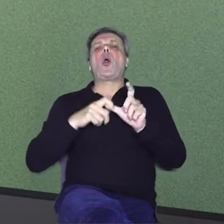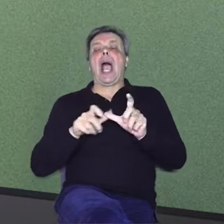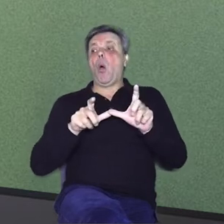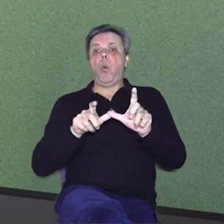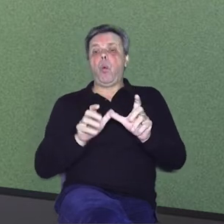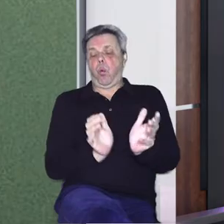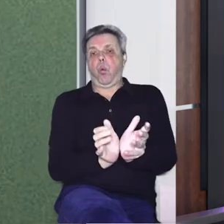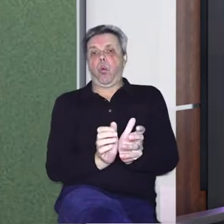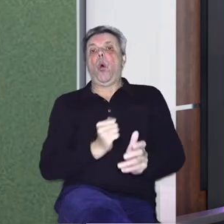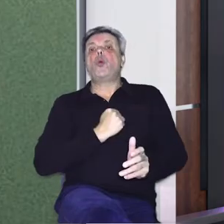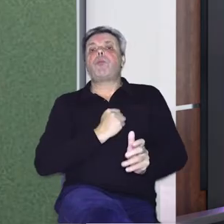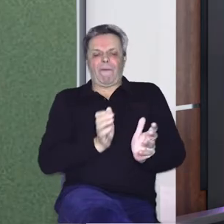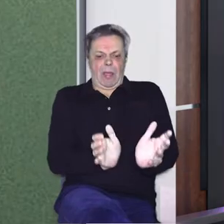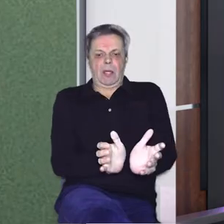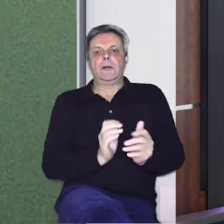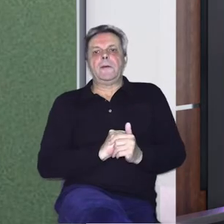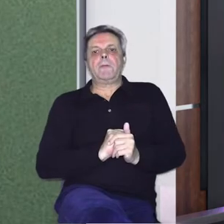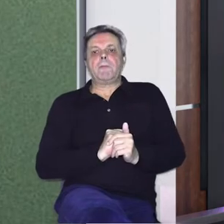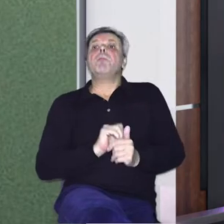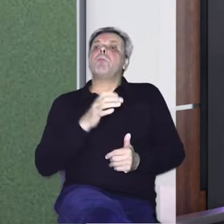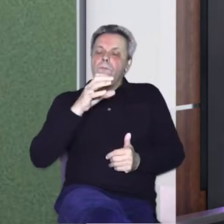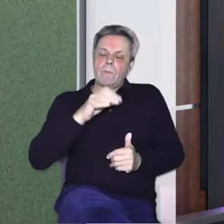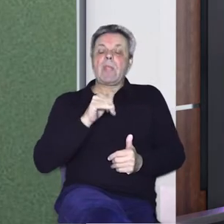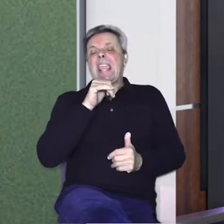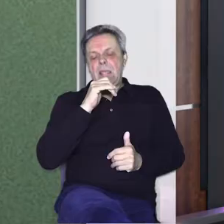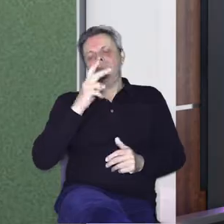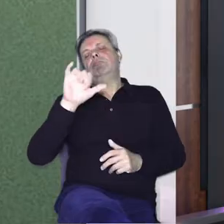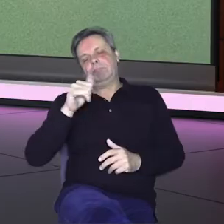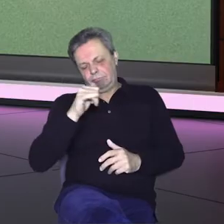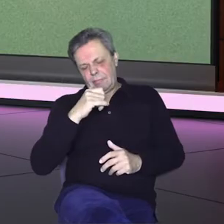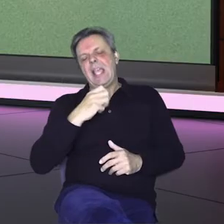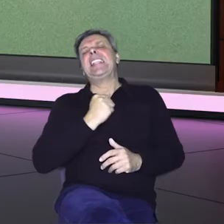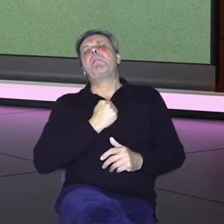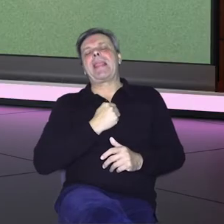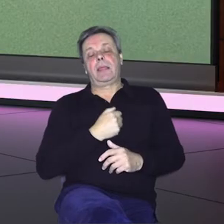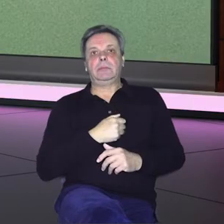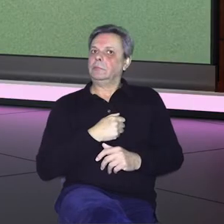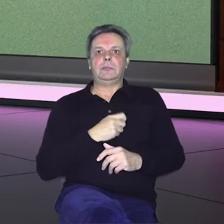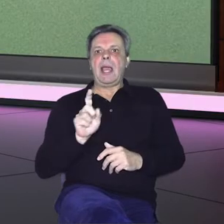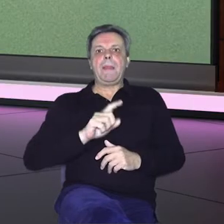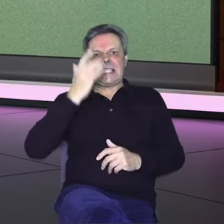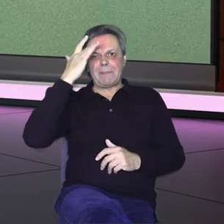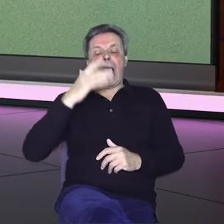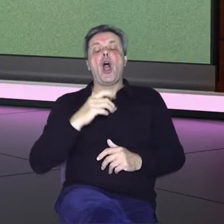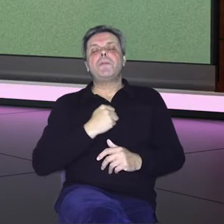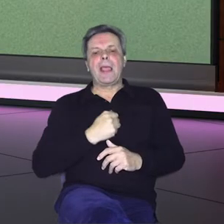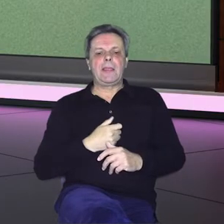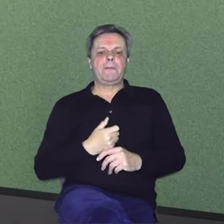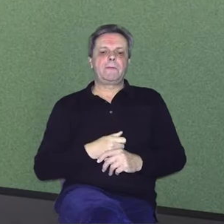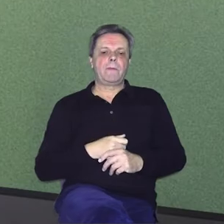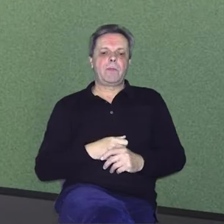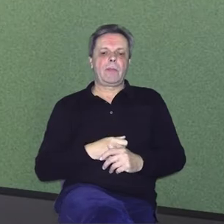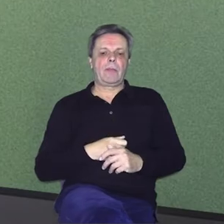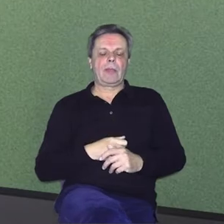u Dubrovniku. U Dubrovniku i u Splitu. Ej, sa Splitu nisam znao. Tako je, tako. Ja sam inače